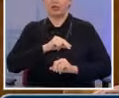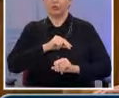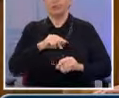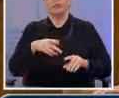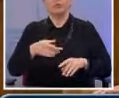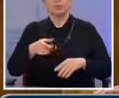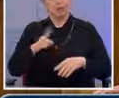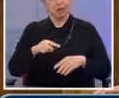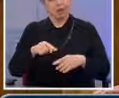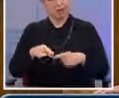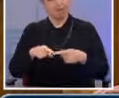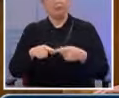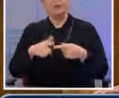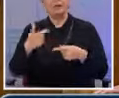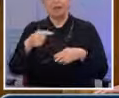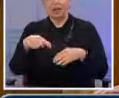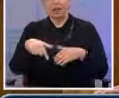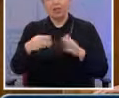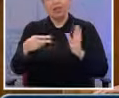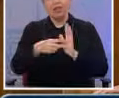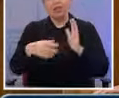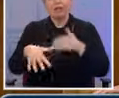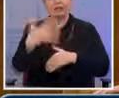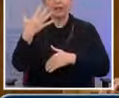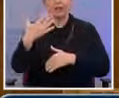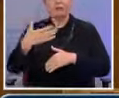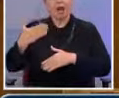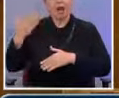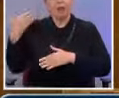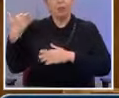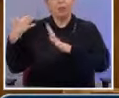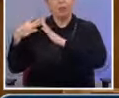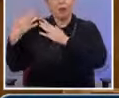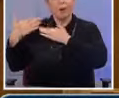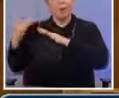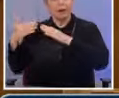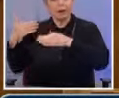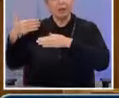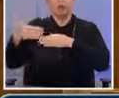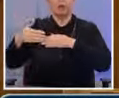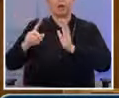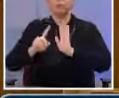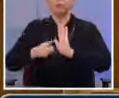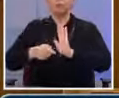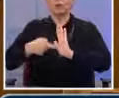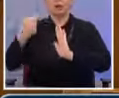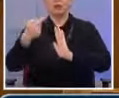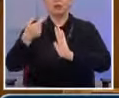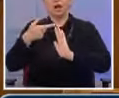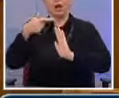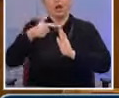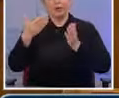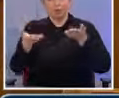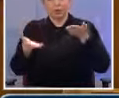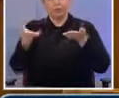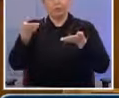για πρώτη φορά στη μεταπολική περίοδο θα πετύχει ισοσκελισμένο ισοζύγιο γενικής κυβέρνησης.